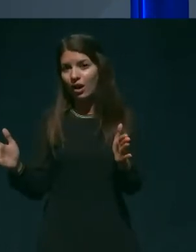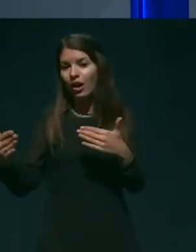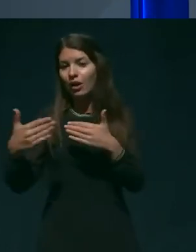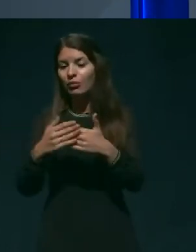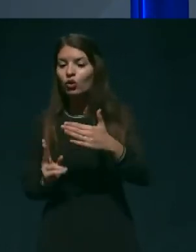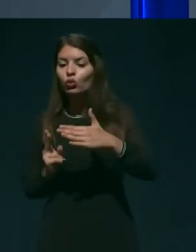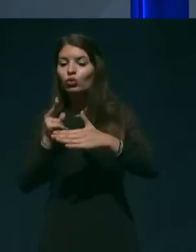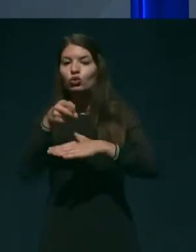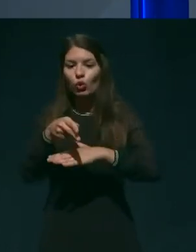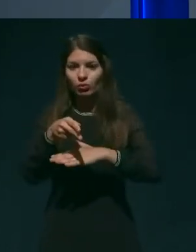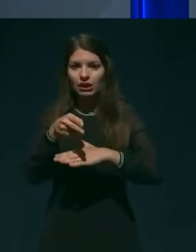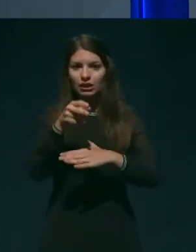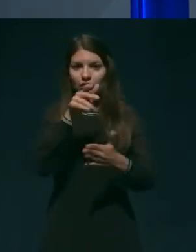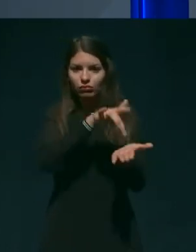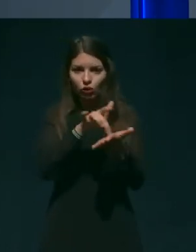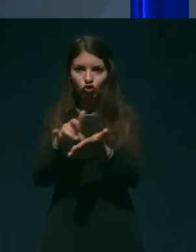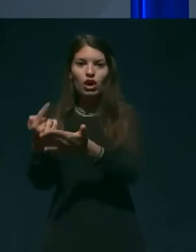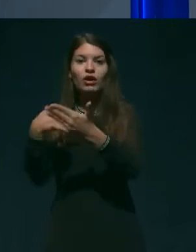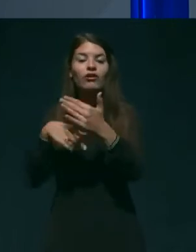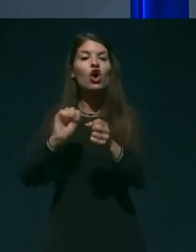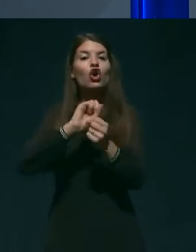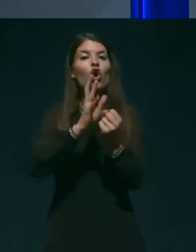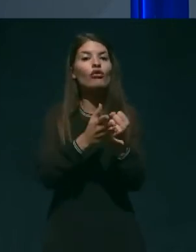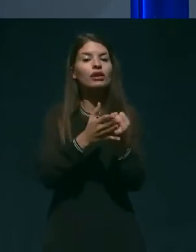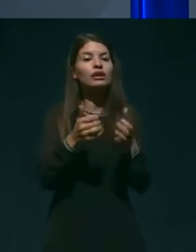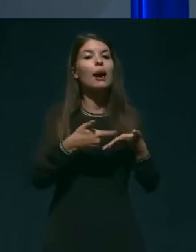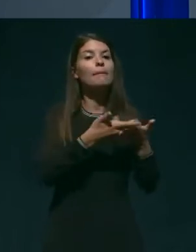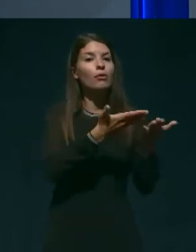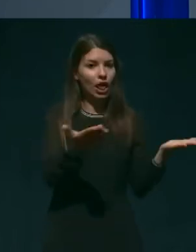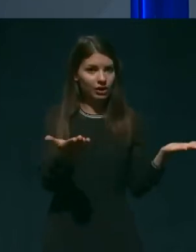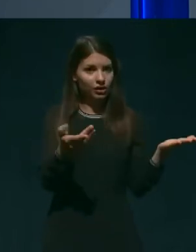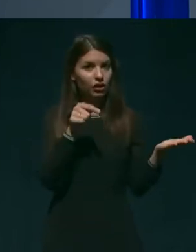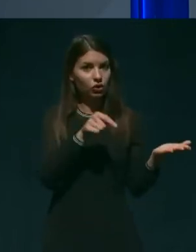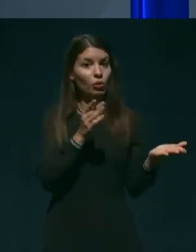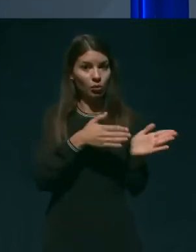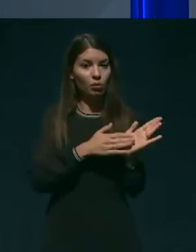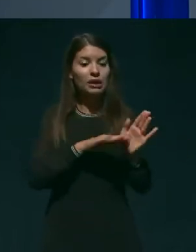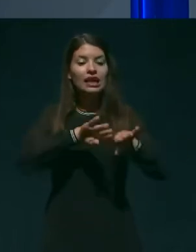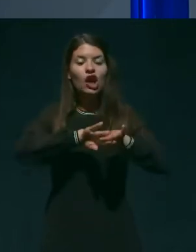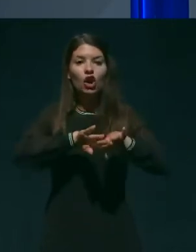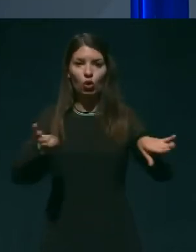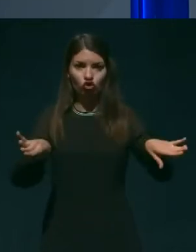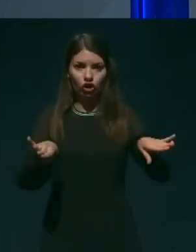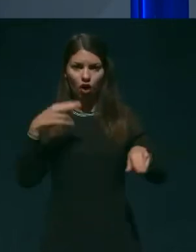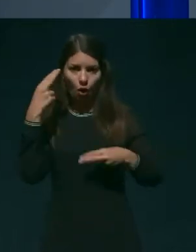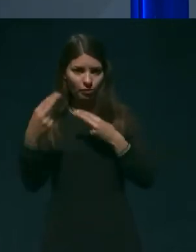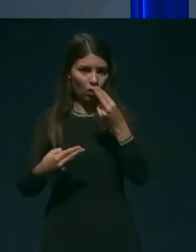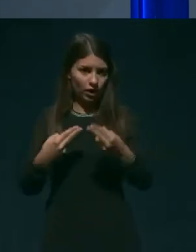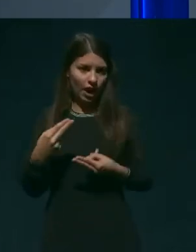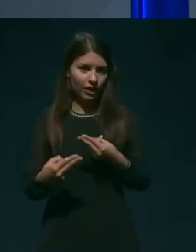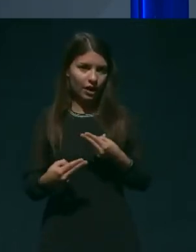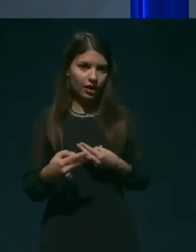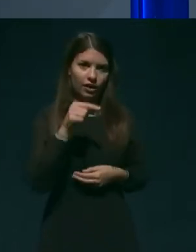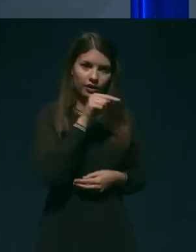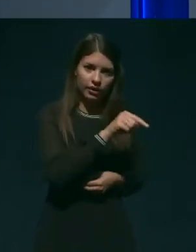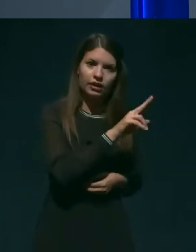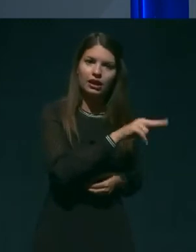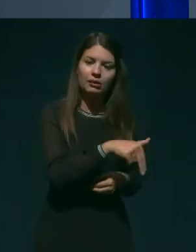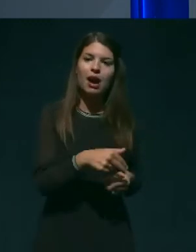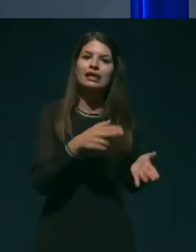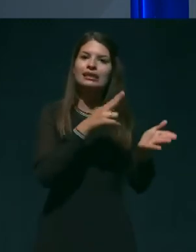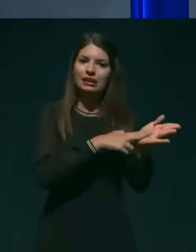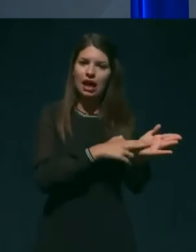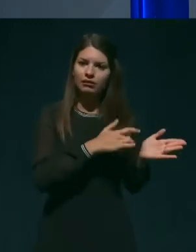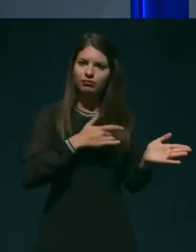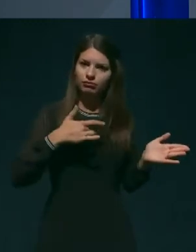sveda tudi COVID-ambulante, se pravi, ločeno obravnavo pacijentov, ki imajo znake respiratornega